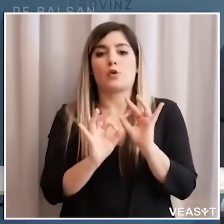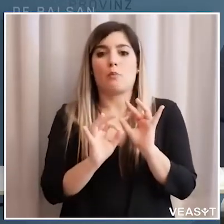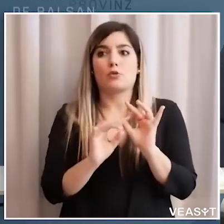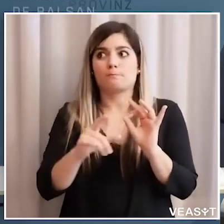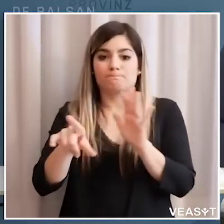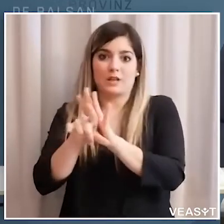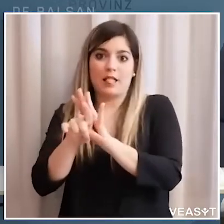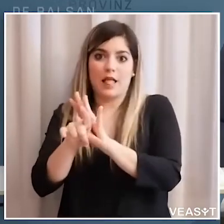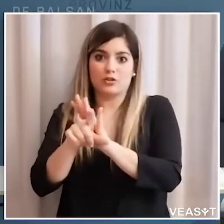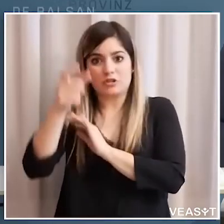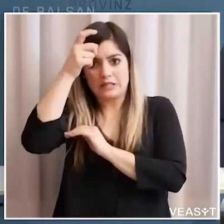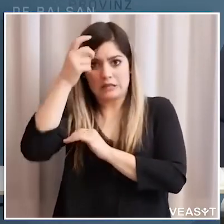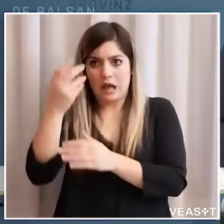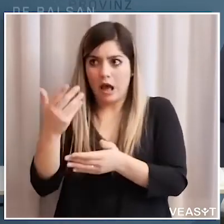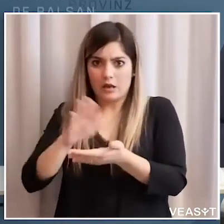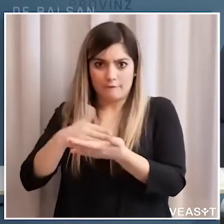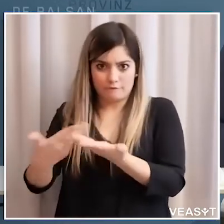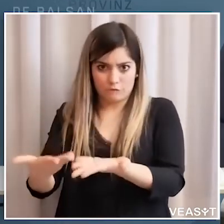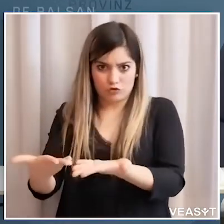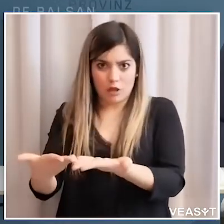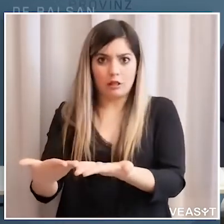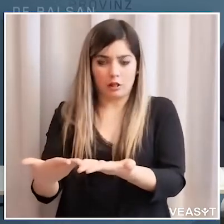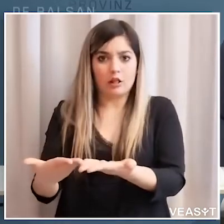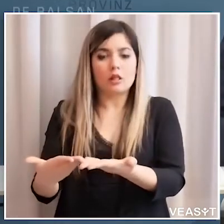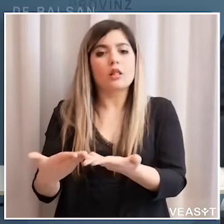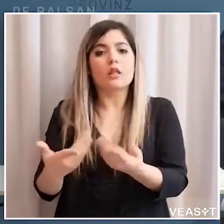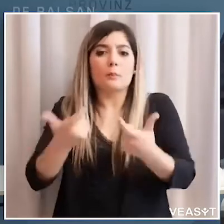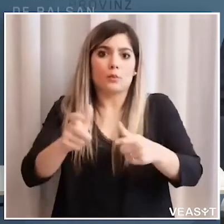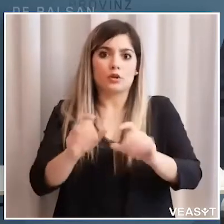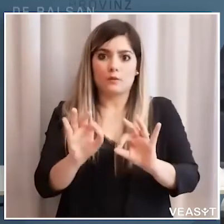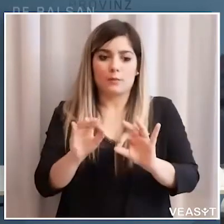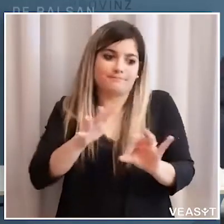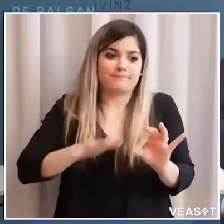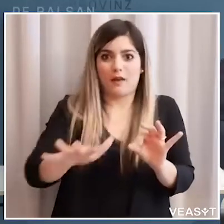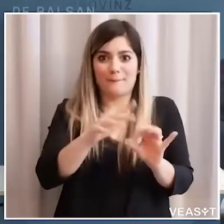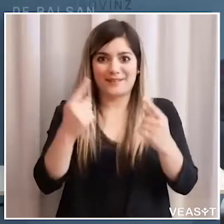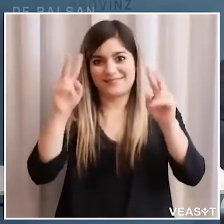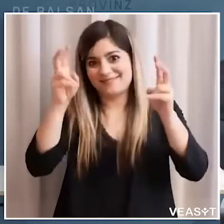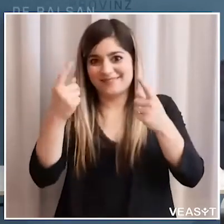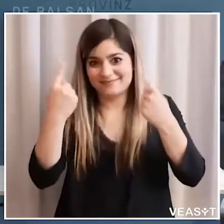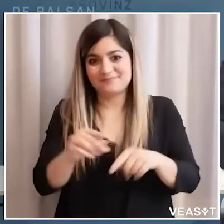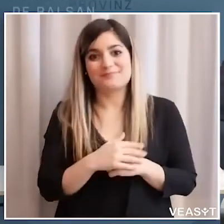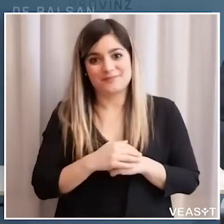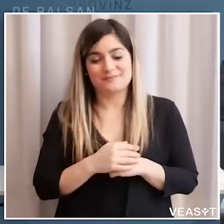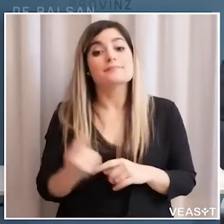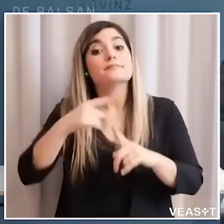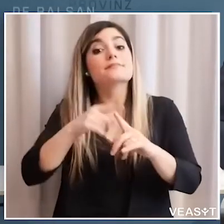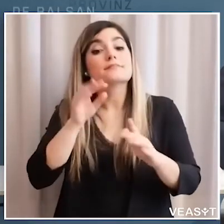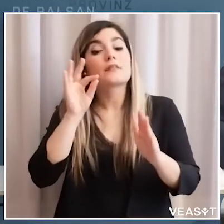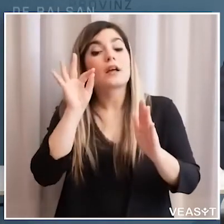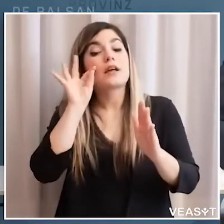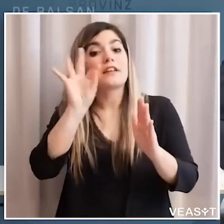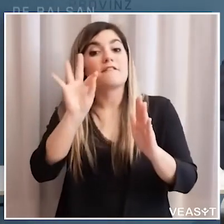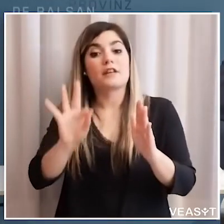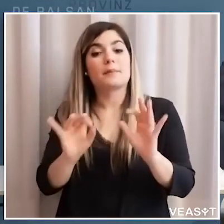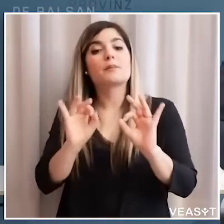anche alla legislazione nazionale vigente proprio perché si tratta di questi ambiti e soprattutto ci sono tutti i